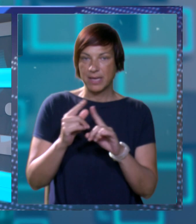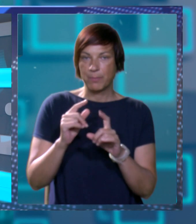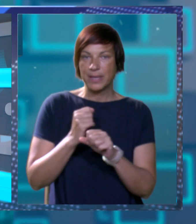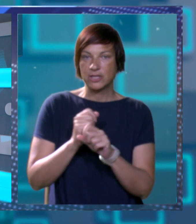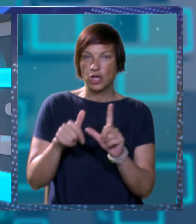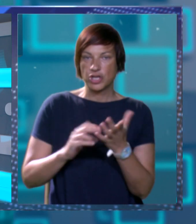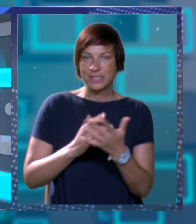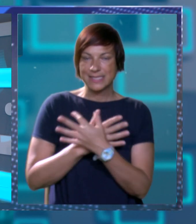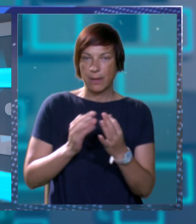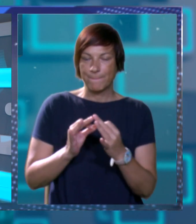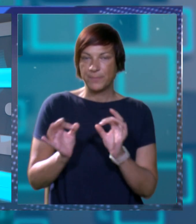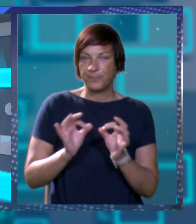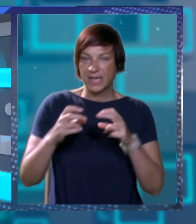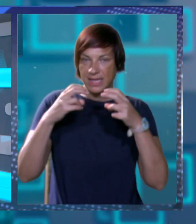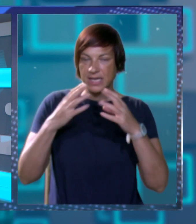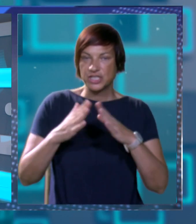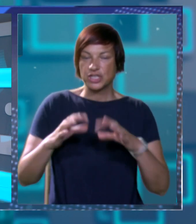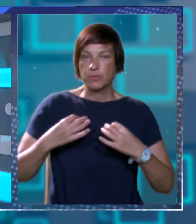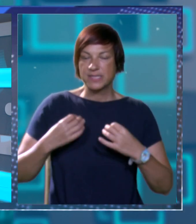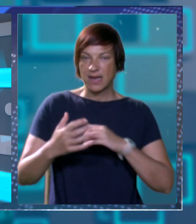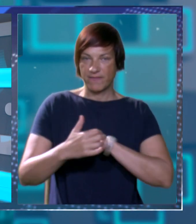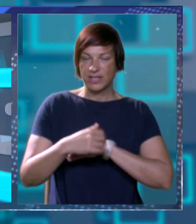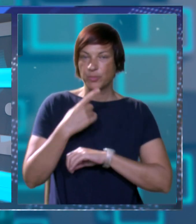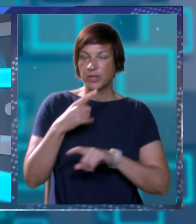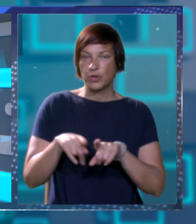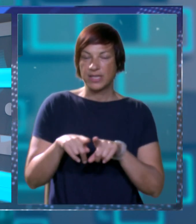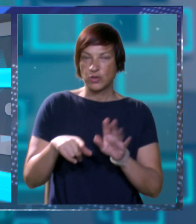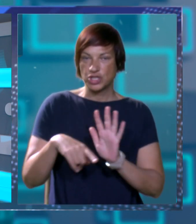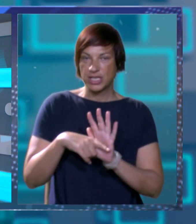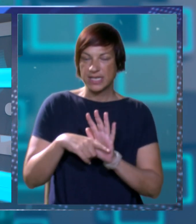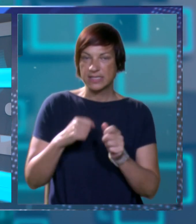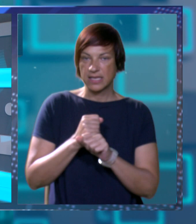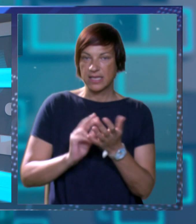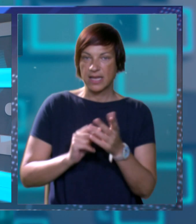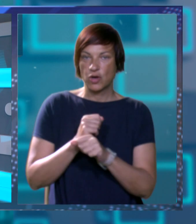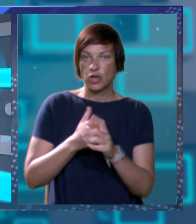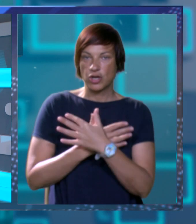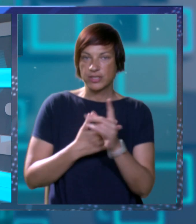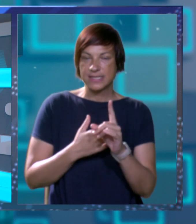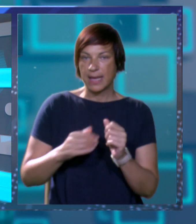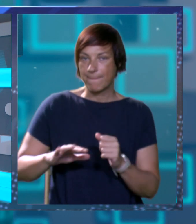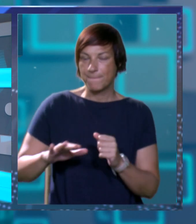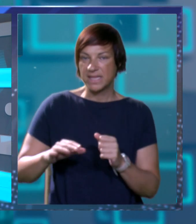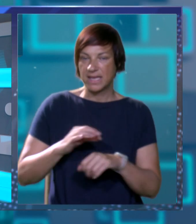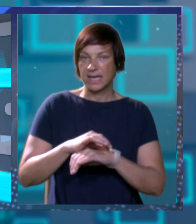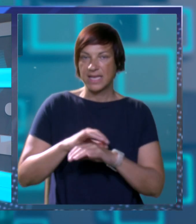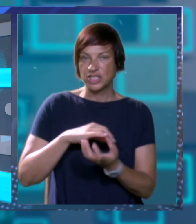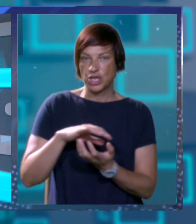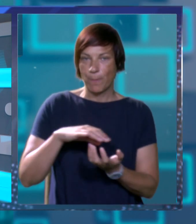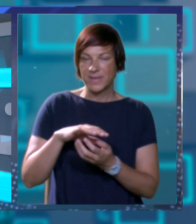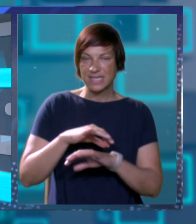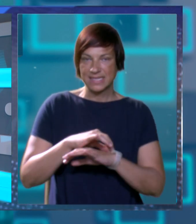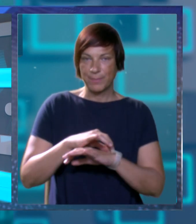i patolozima. Specializante traži i Dom zdravlja Dubrovni, kojem također nadostaju ginekolozi, ali i pediatri i liječnici